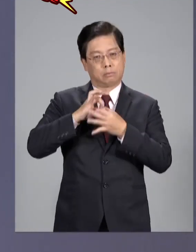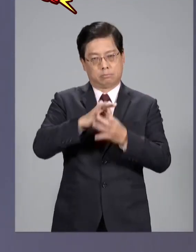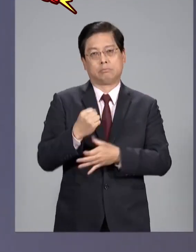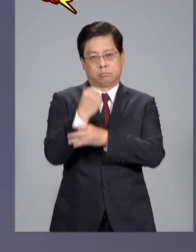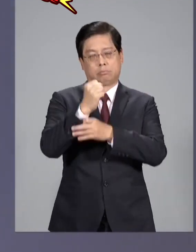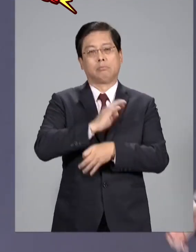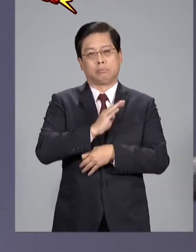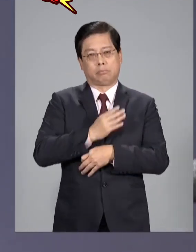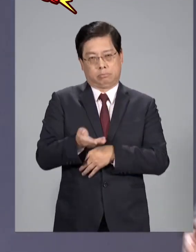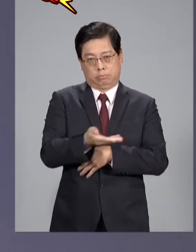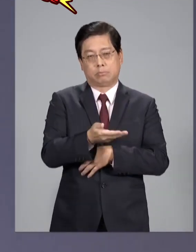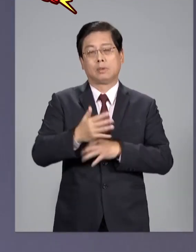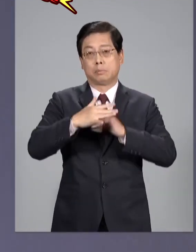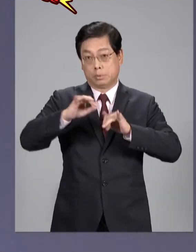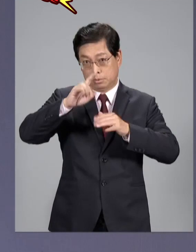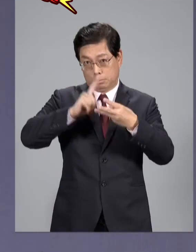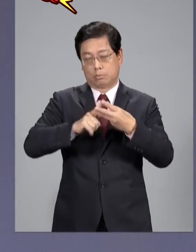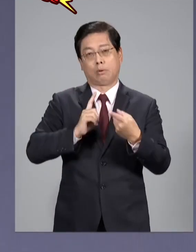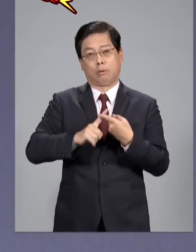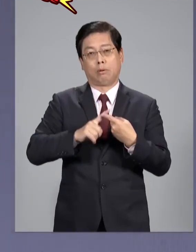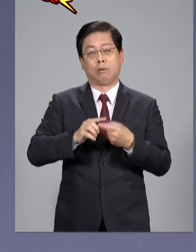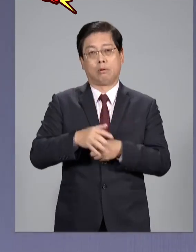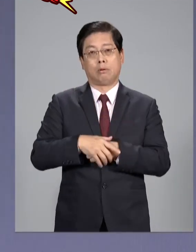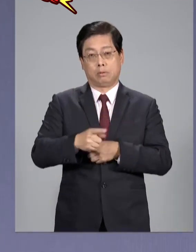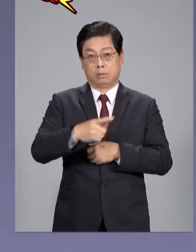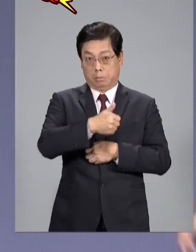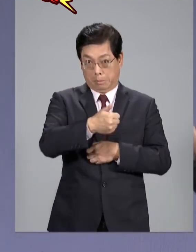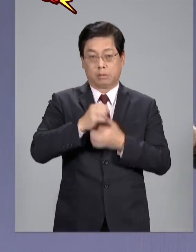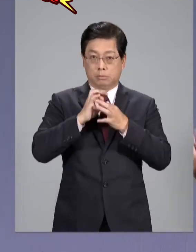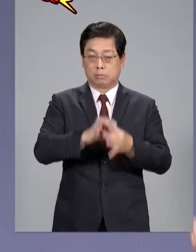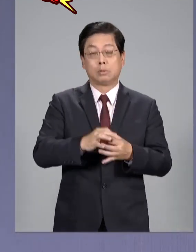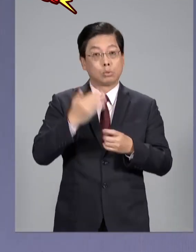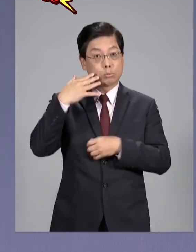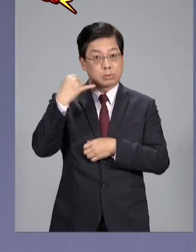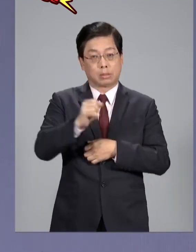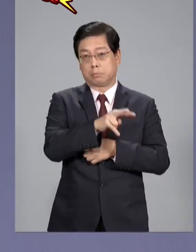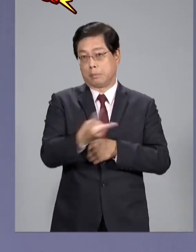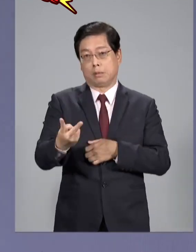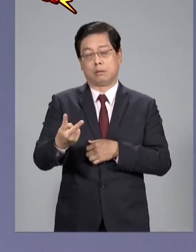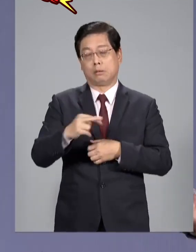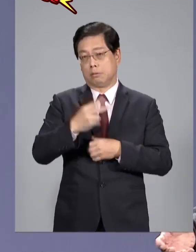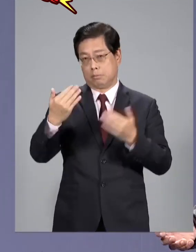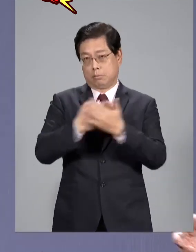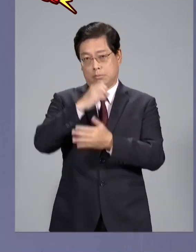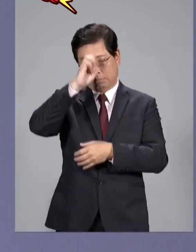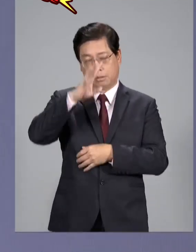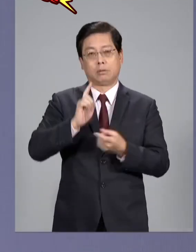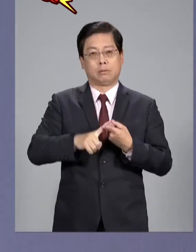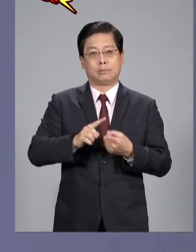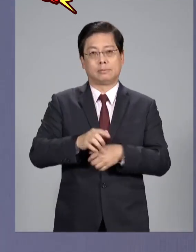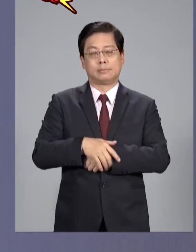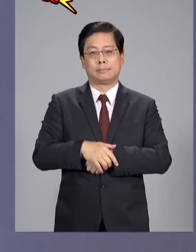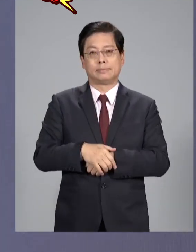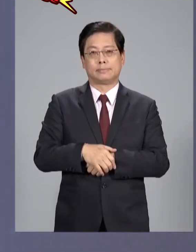支持民進黨民主政治本來就是這樣啊做好繼續做做敗換人換動就是這樣子嘛